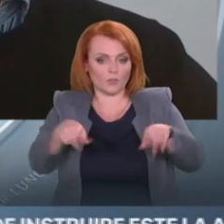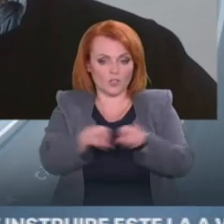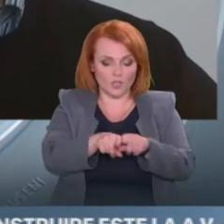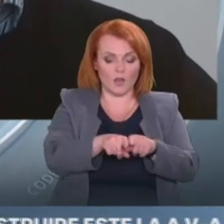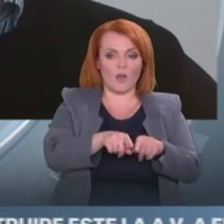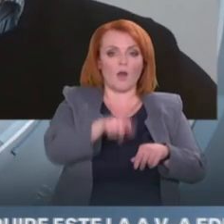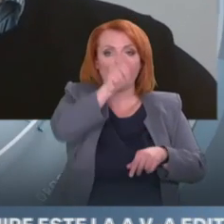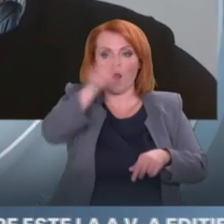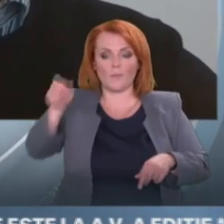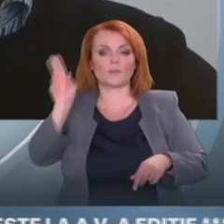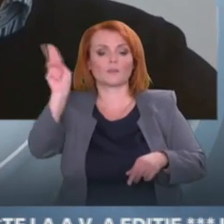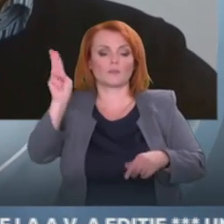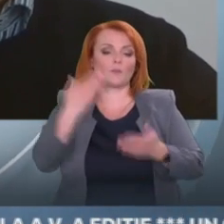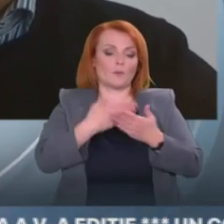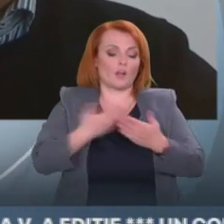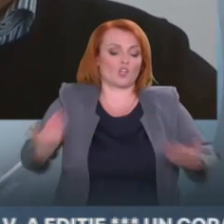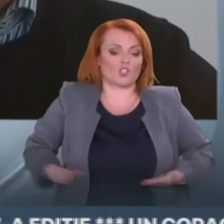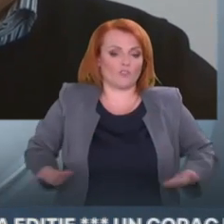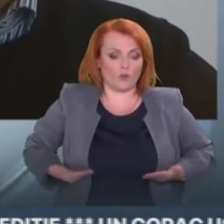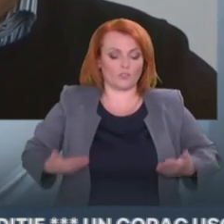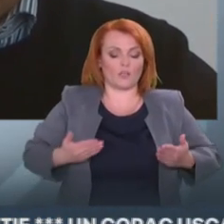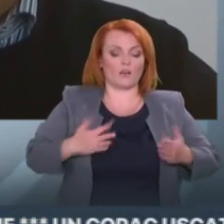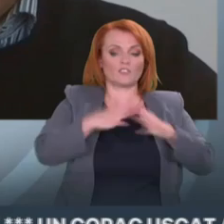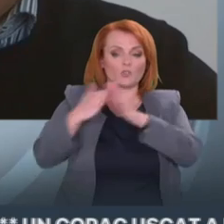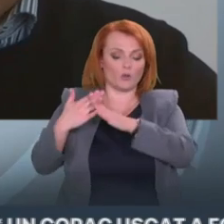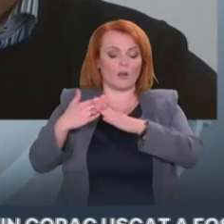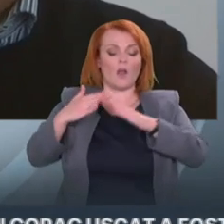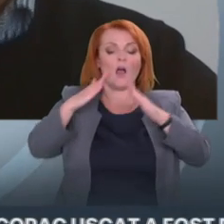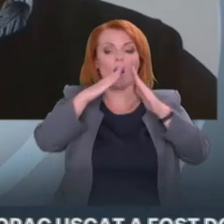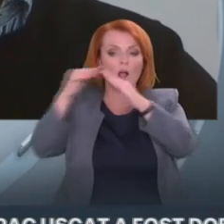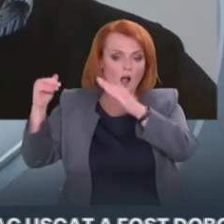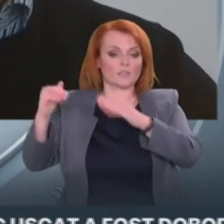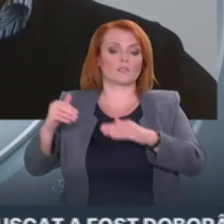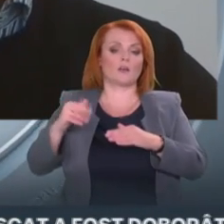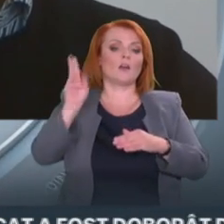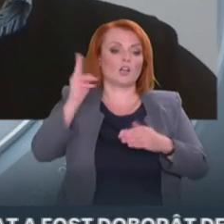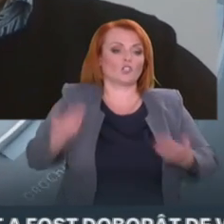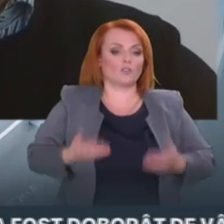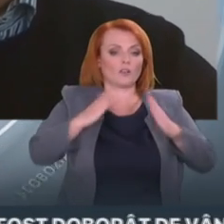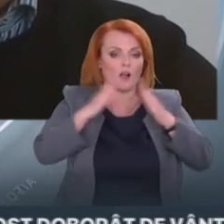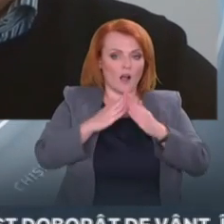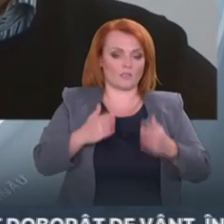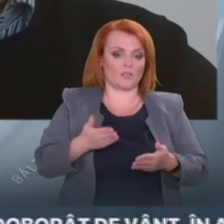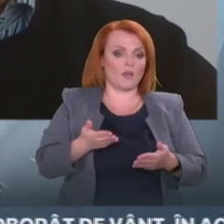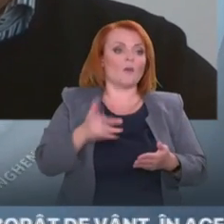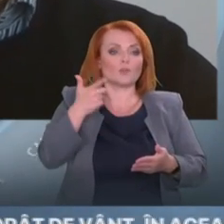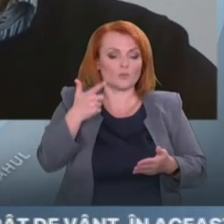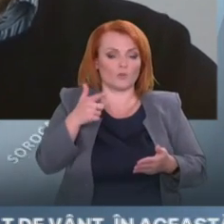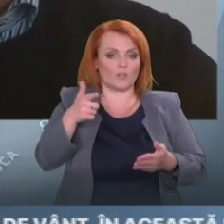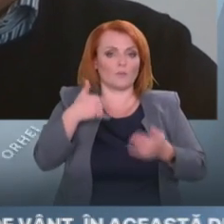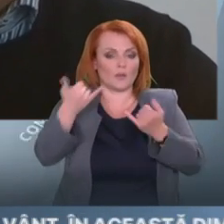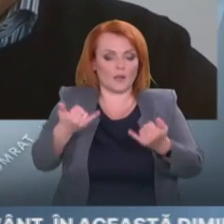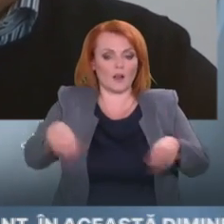inclusiv pentru întreaga țară. Guvernul nu a făcut nimic, nu a oferit niciun suport. Guvernul se pregătește pentru perioada regea anului să ofere